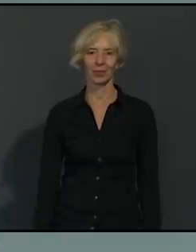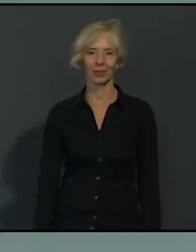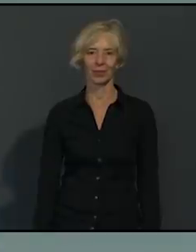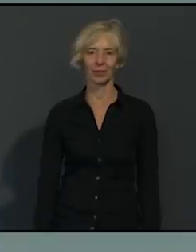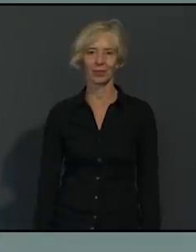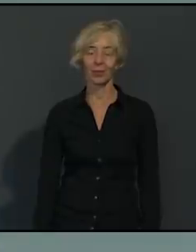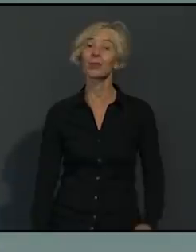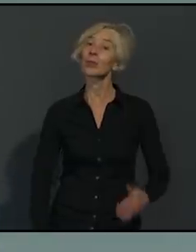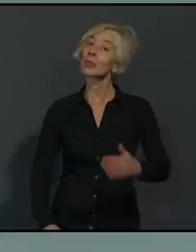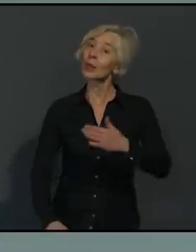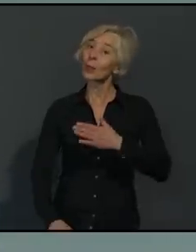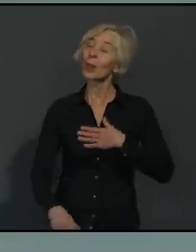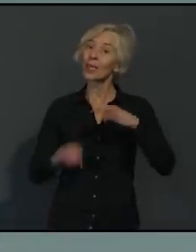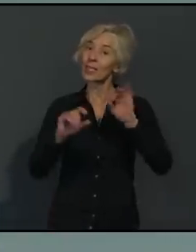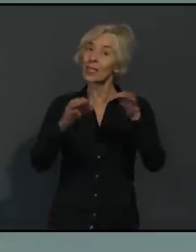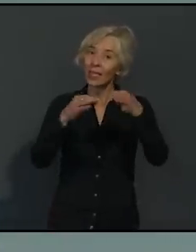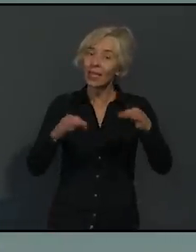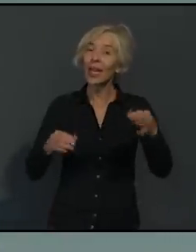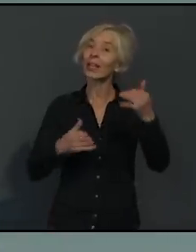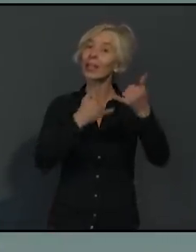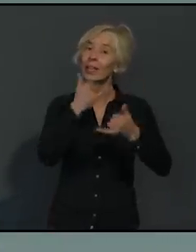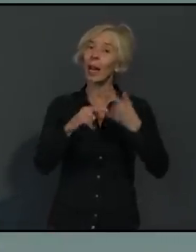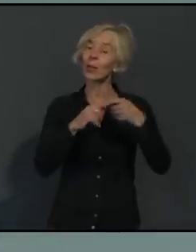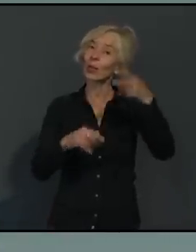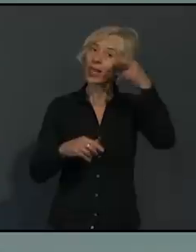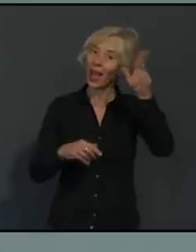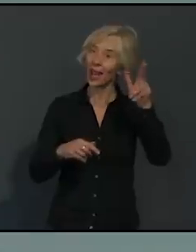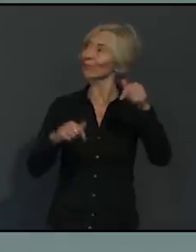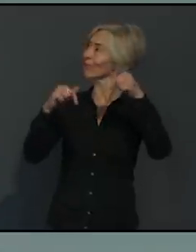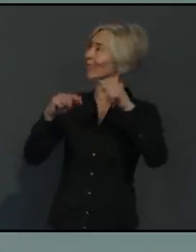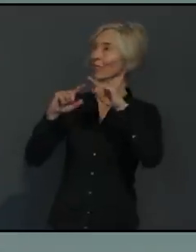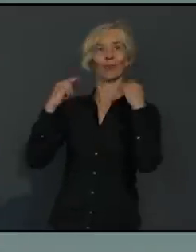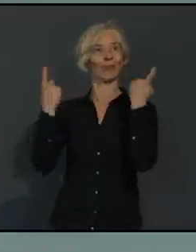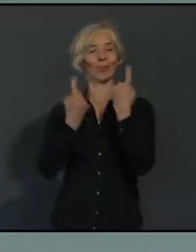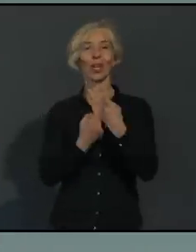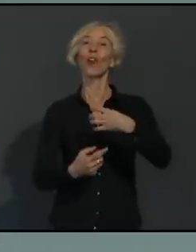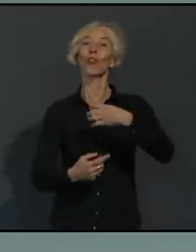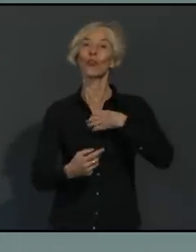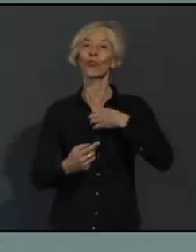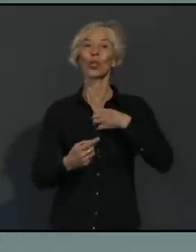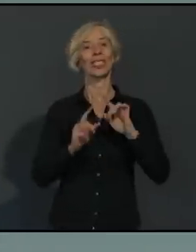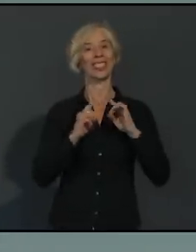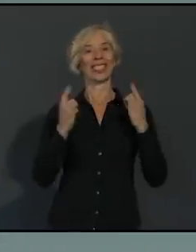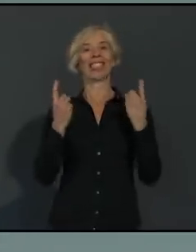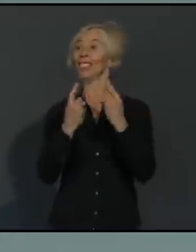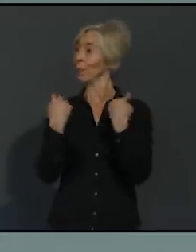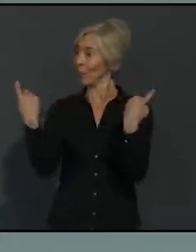Meine sehr geehrten Damen und Herren hier im Fürstenzimmer, liebe Augsburgerinnen und Augsburger,